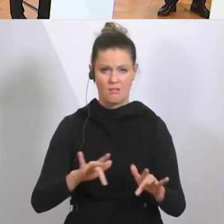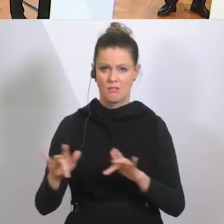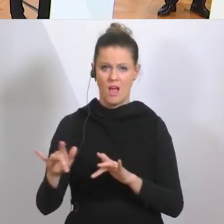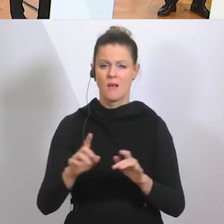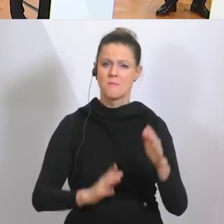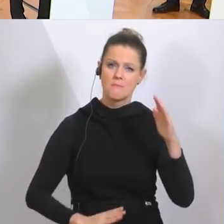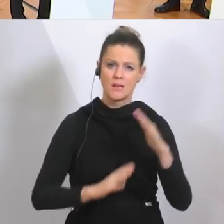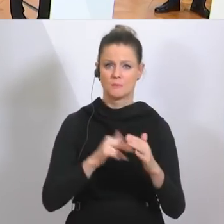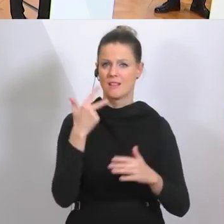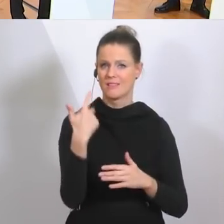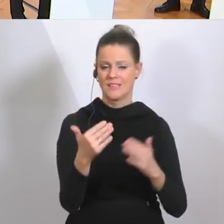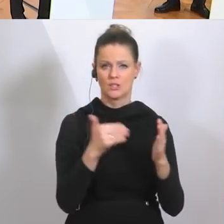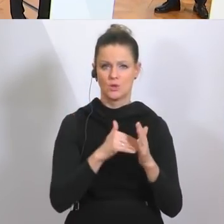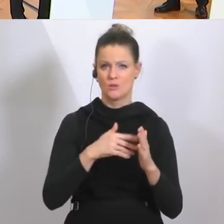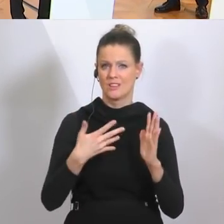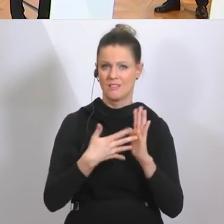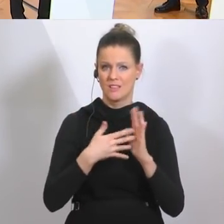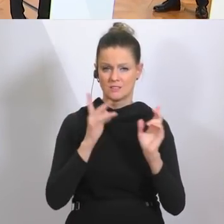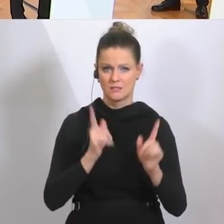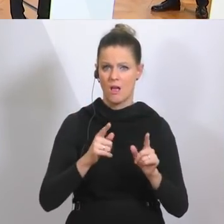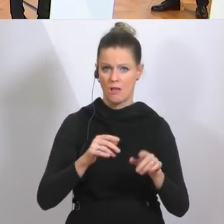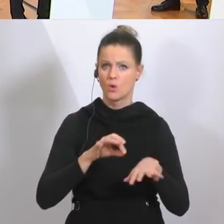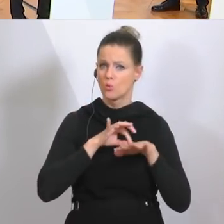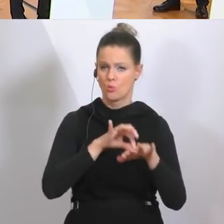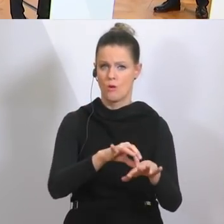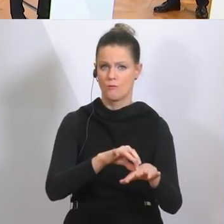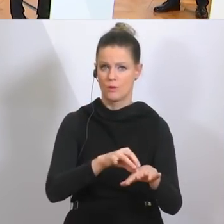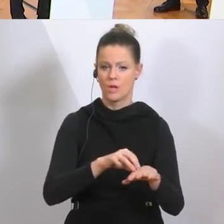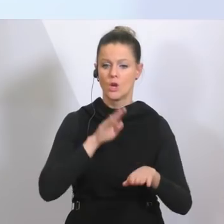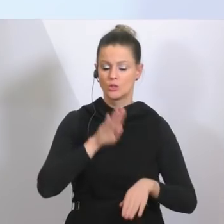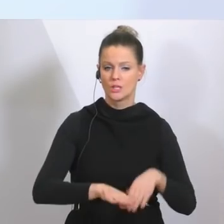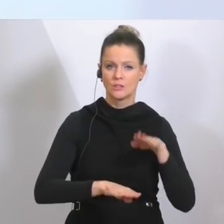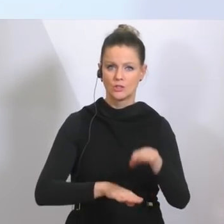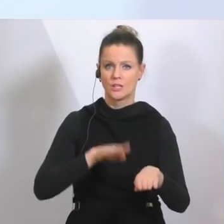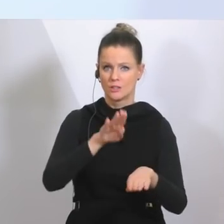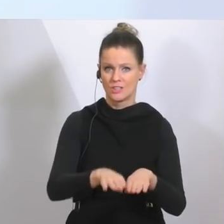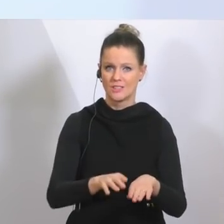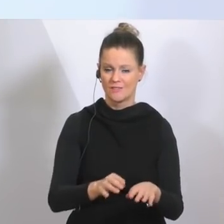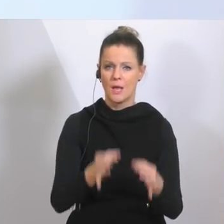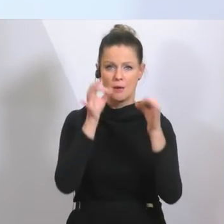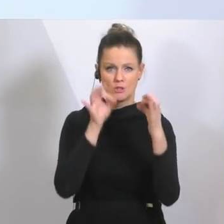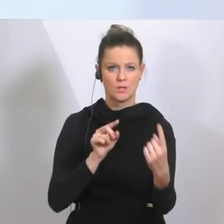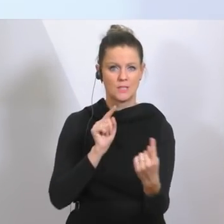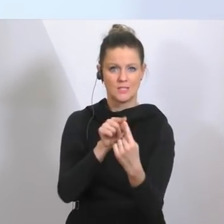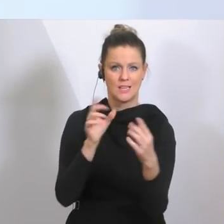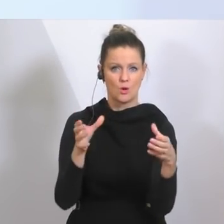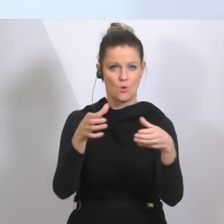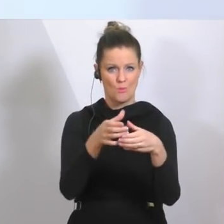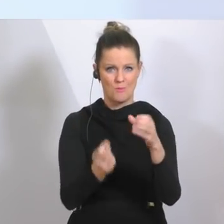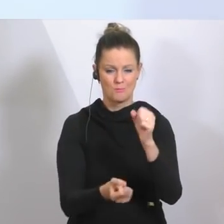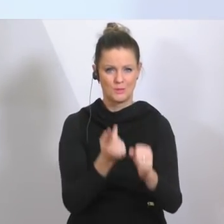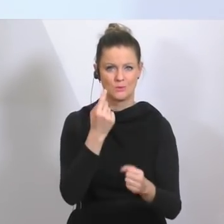Tests und werden das eben schrittweise, aber nicht flächendeckend, sondern für ganz bestimmte Zielgruppen, um die es uns geht,